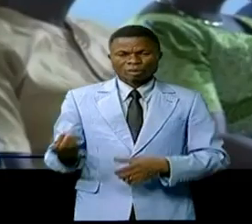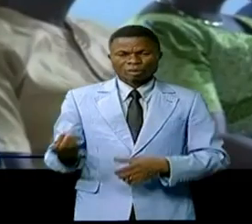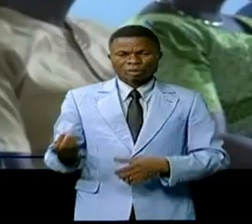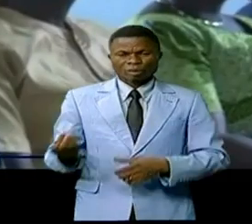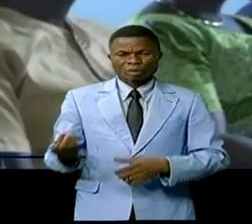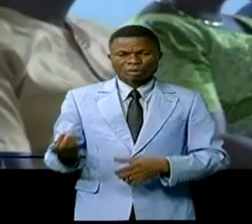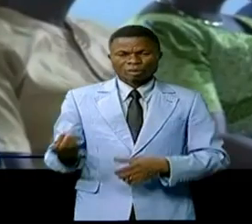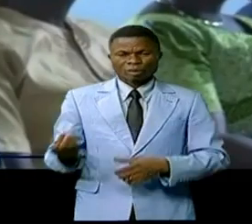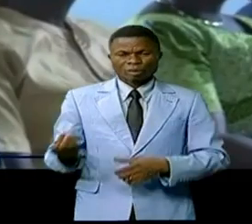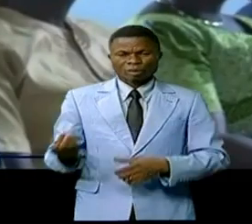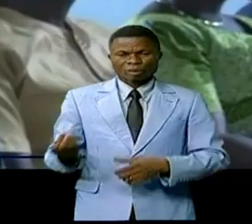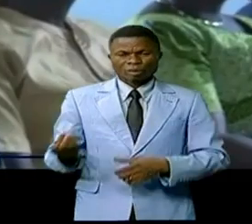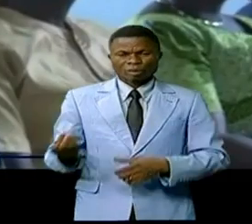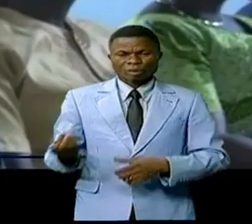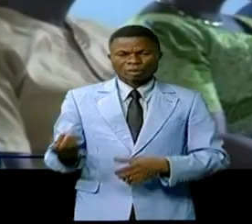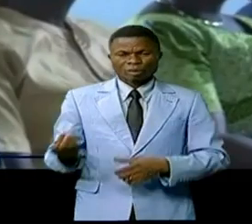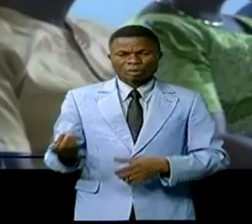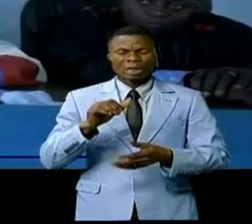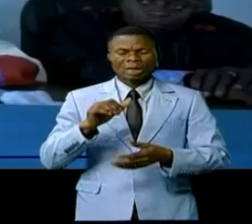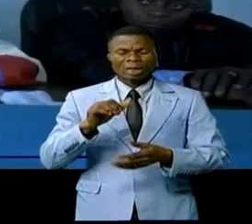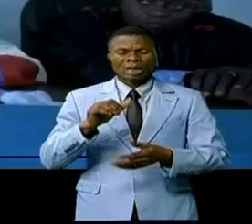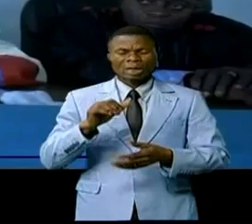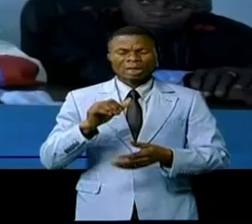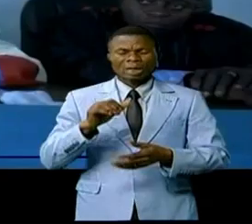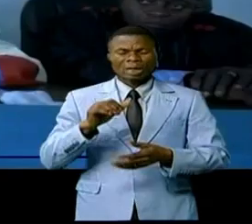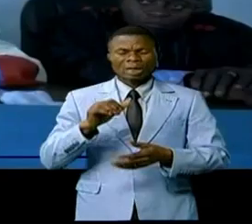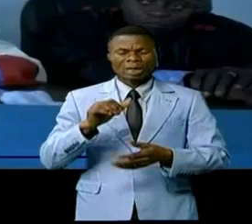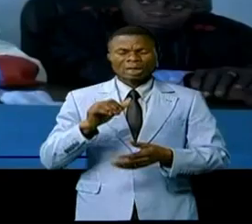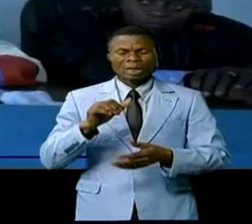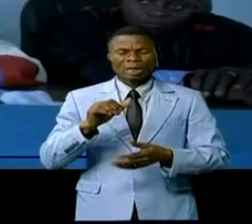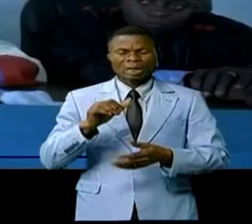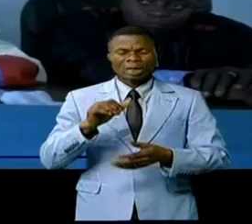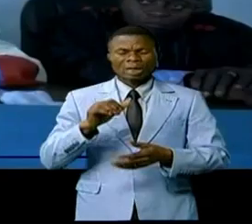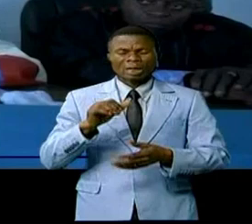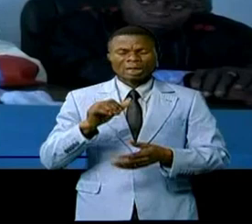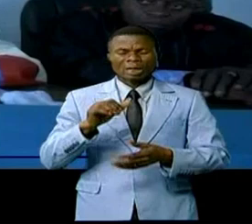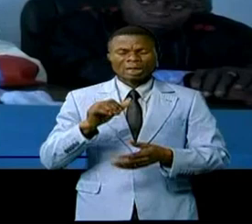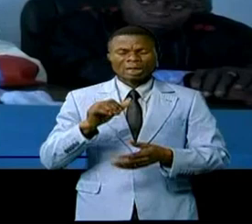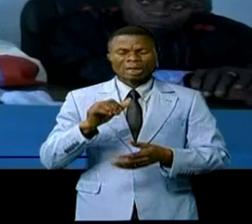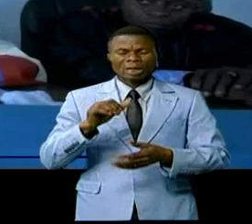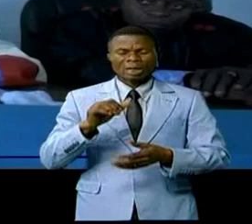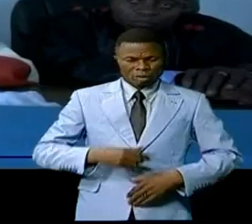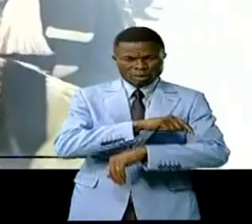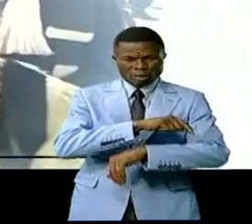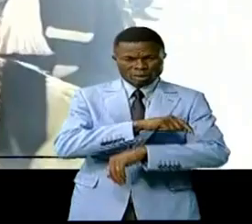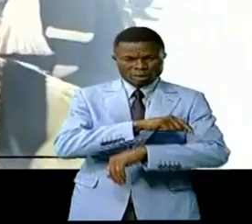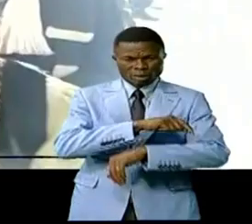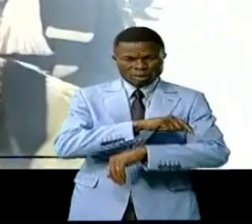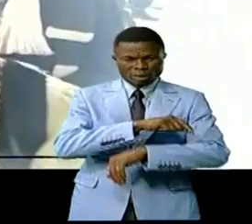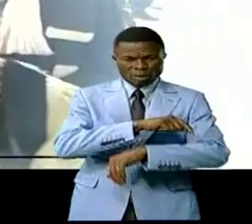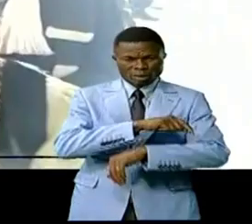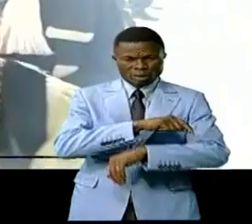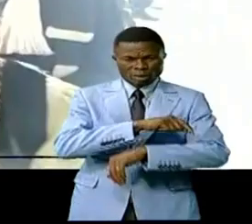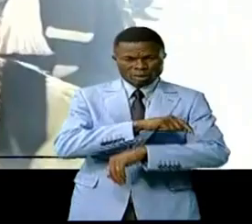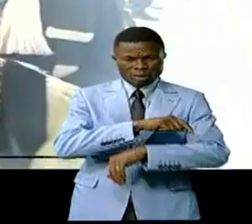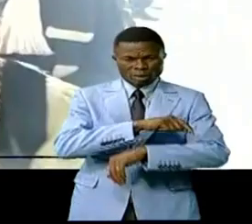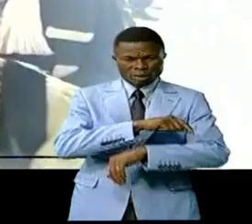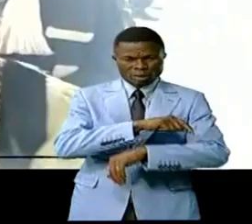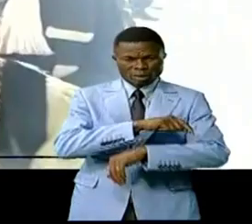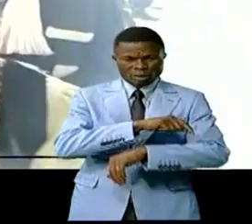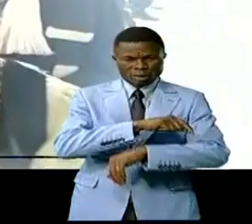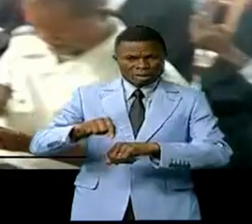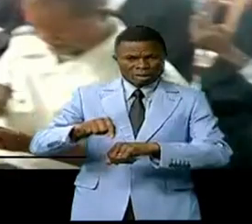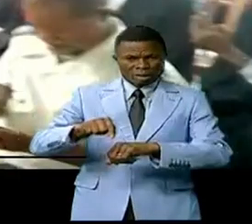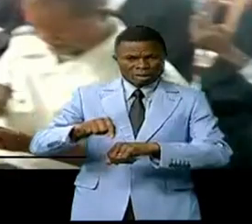détournement des déniens publics et le trafic d'influence. Aussi a-t-il interpellé le magistrat du ministère public d'éviter de transformer leur cabinet